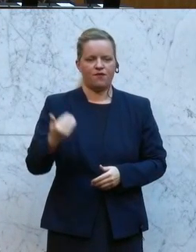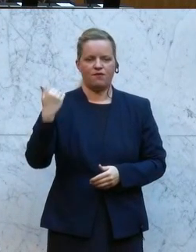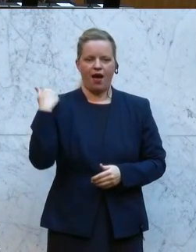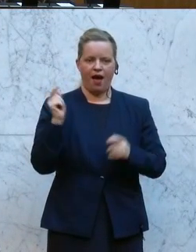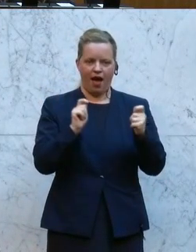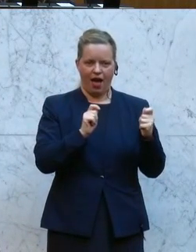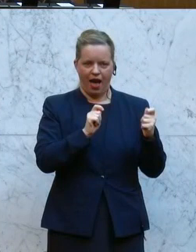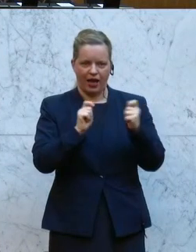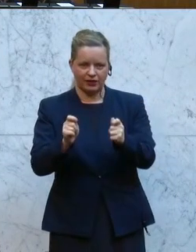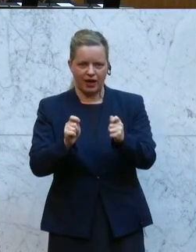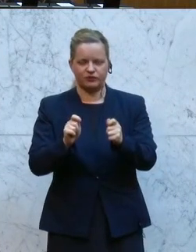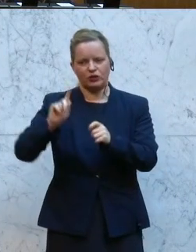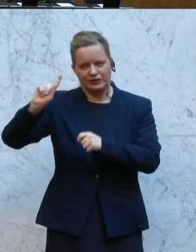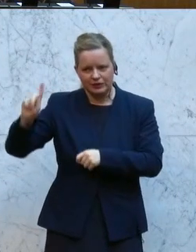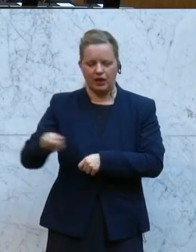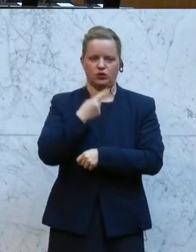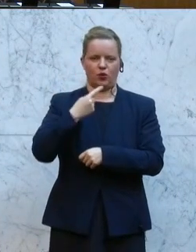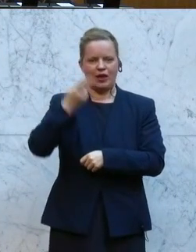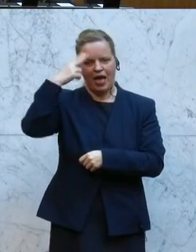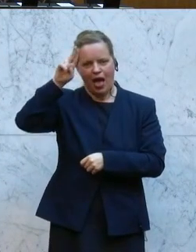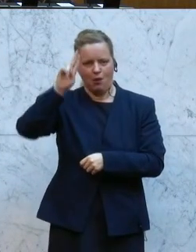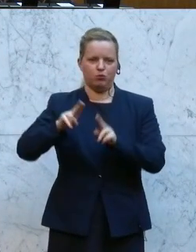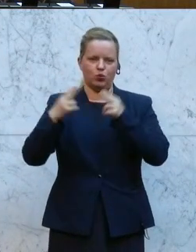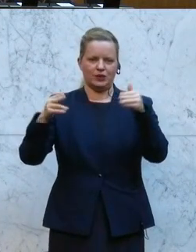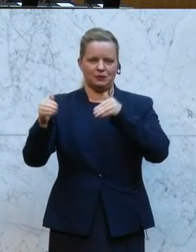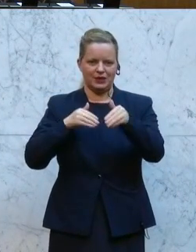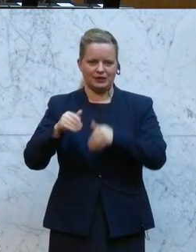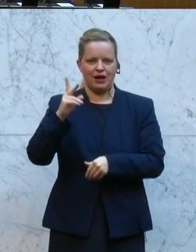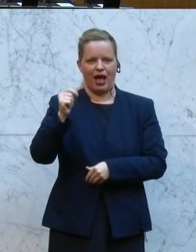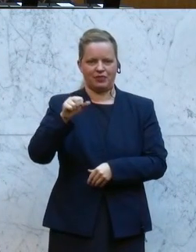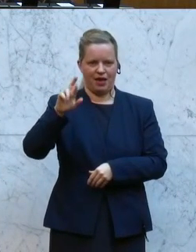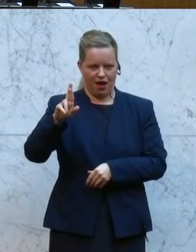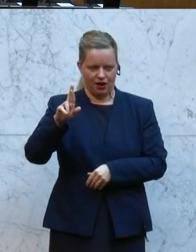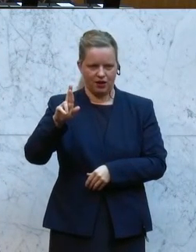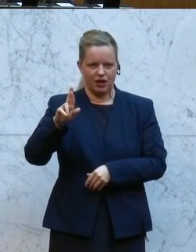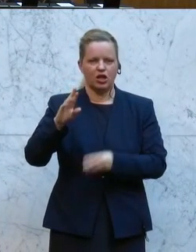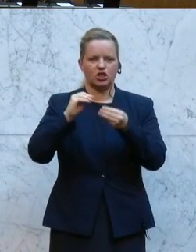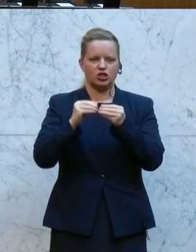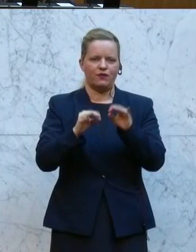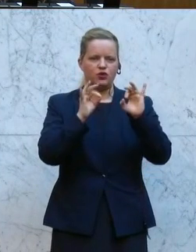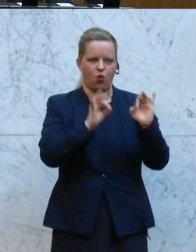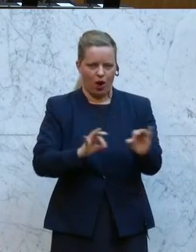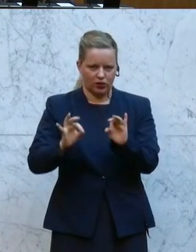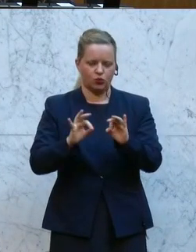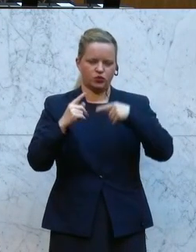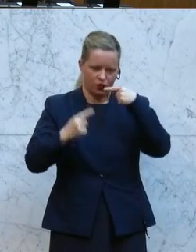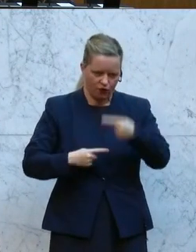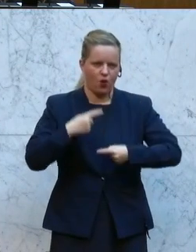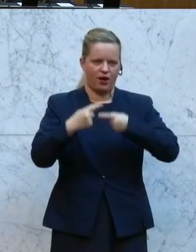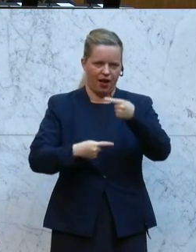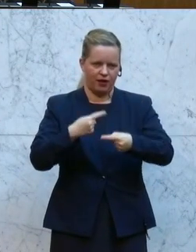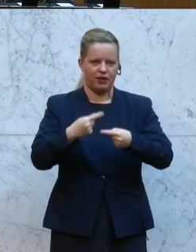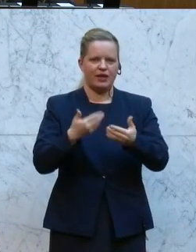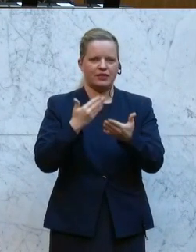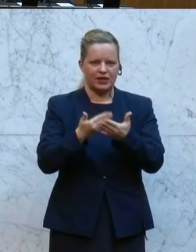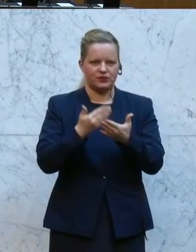Zitation des Herrn Bundesminister Kanner, das ist ein geschäftsordnungsmäßiger Vorgang und daher kann